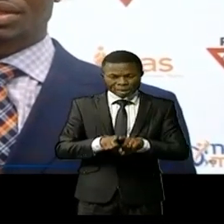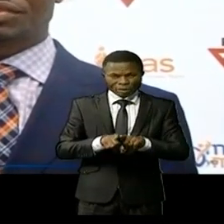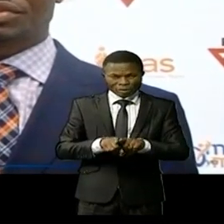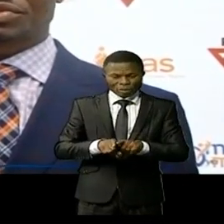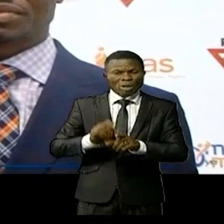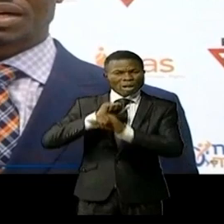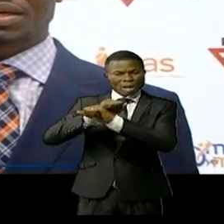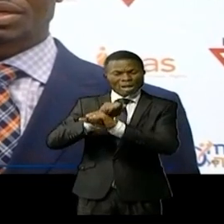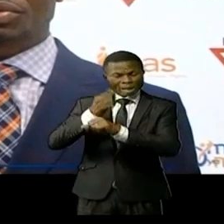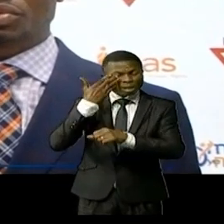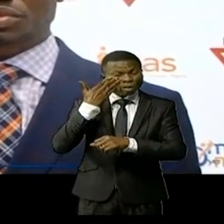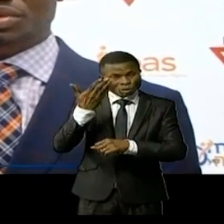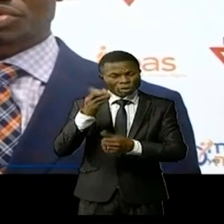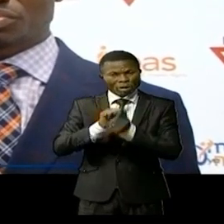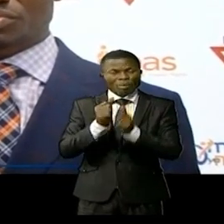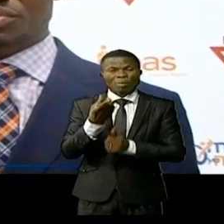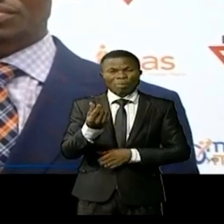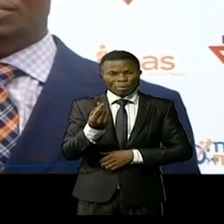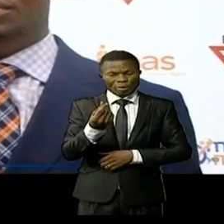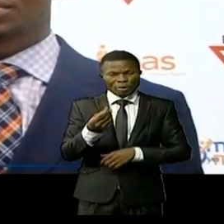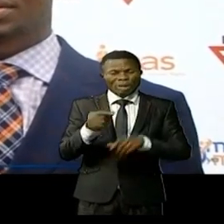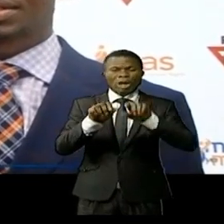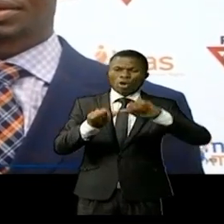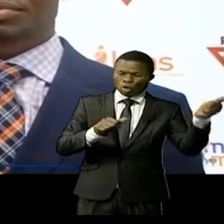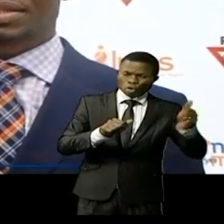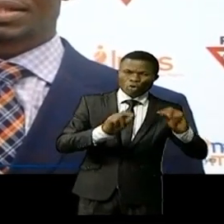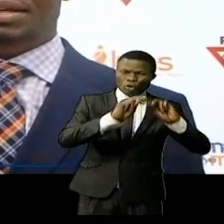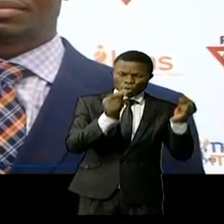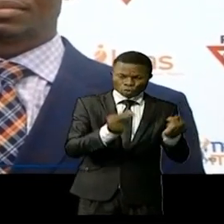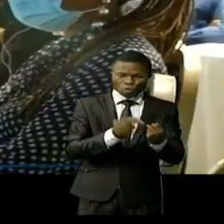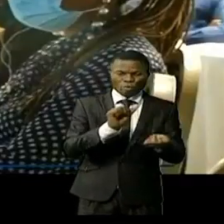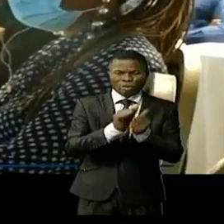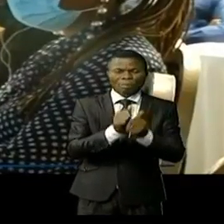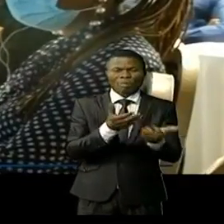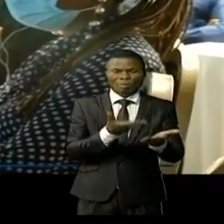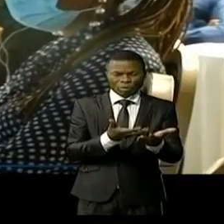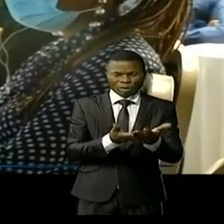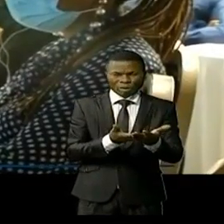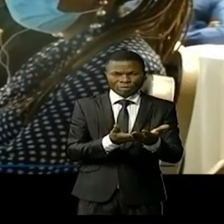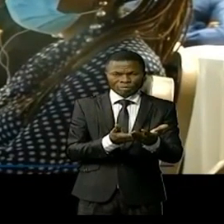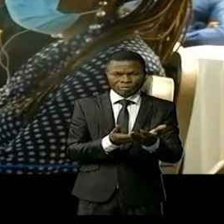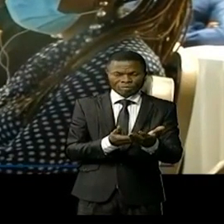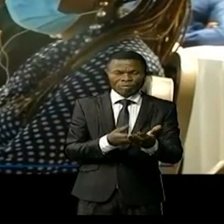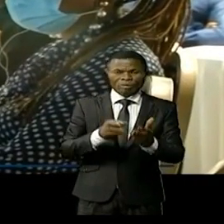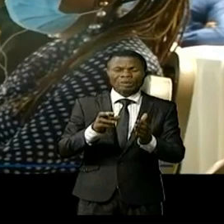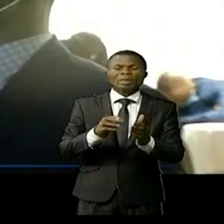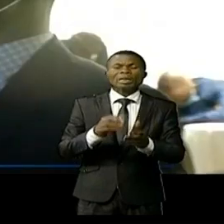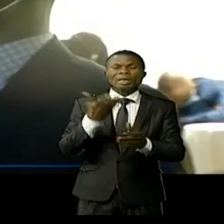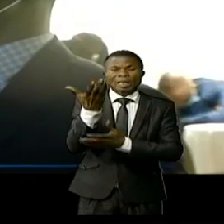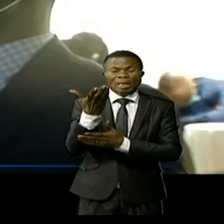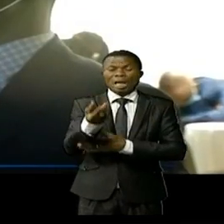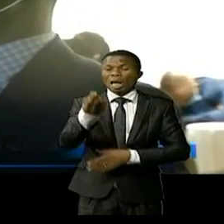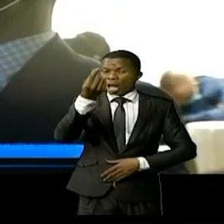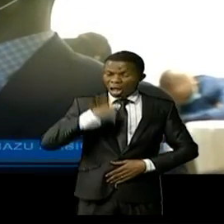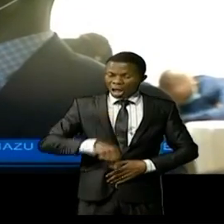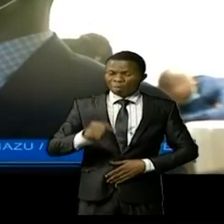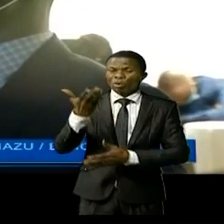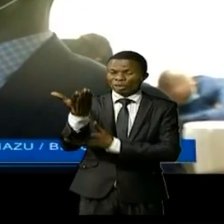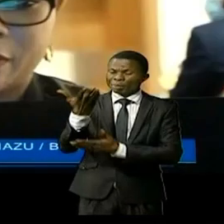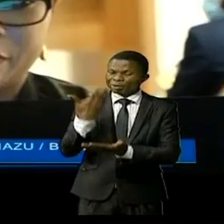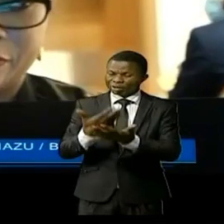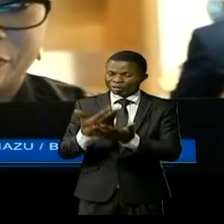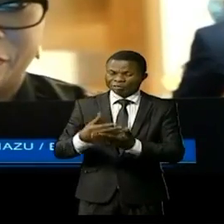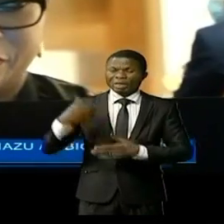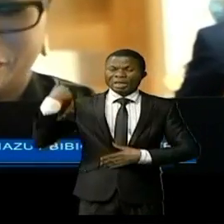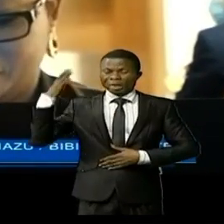du côté de financement et autres composantes de cet écosystème rappelons que le recours à l'avortement sécurisé et légal en